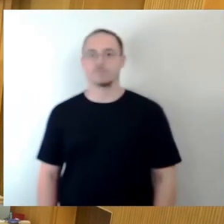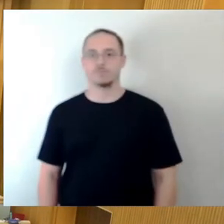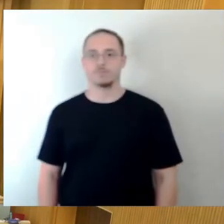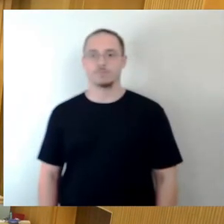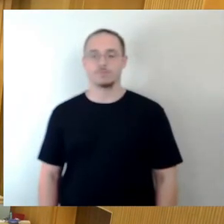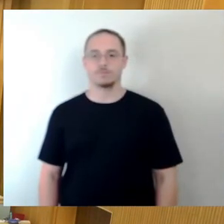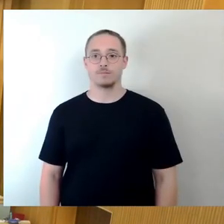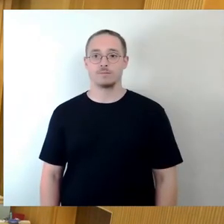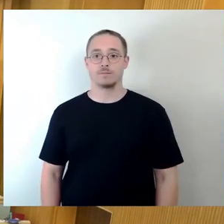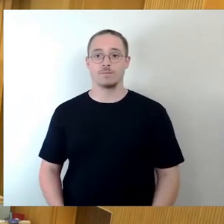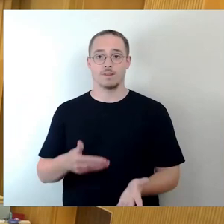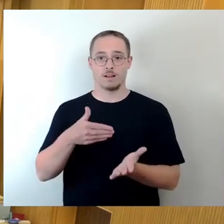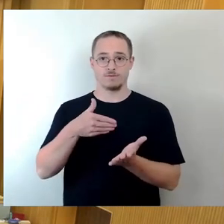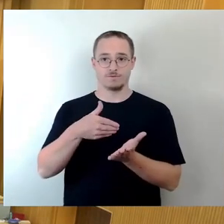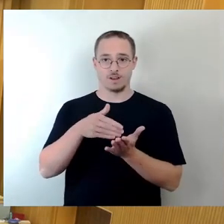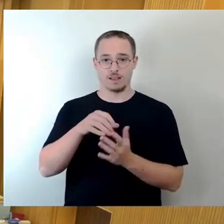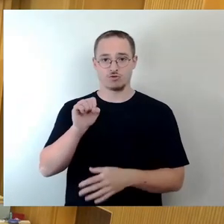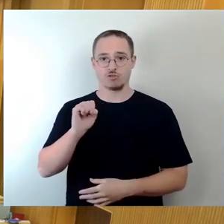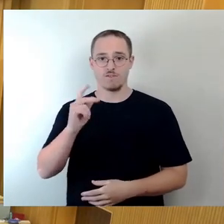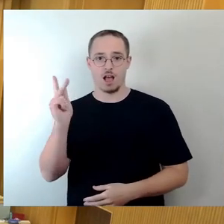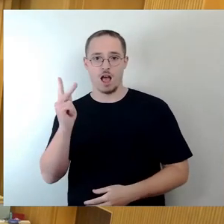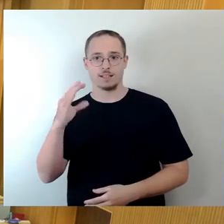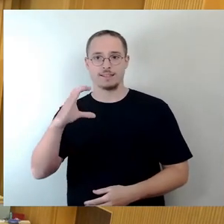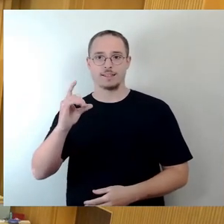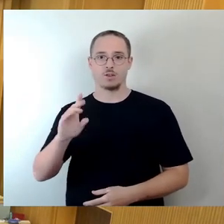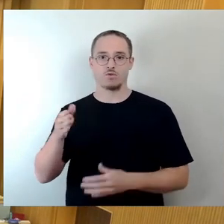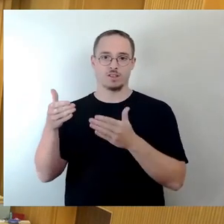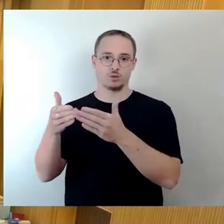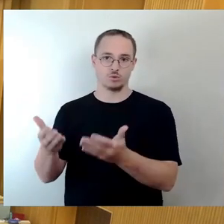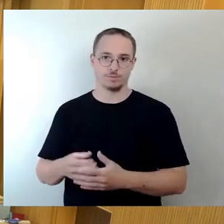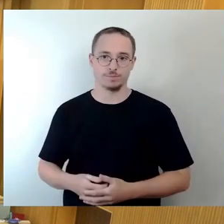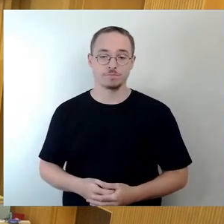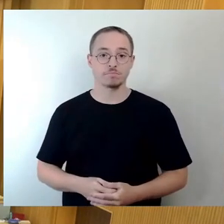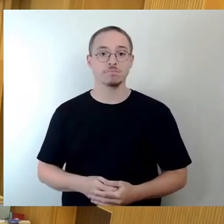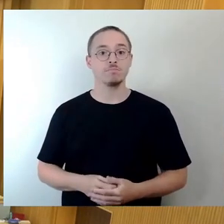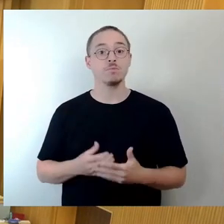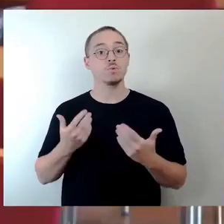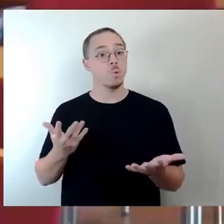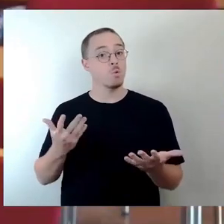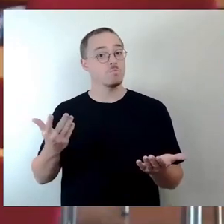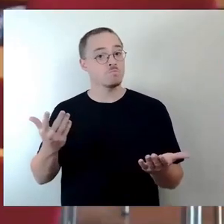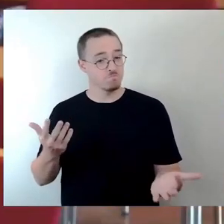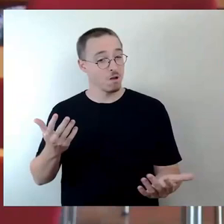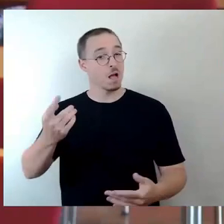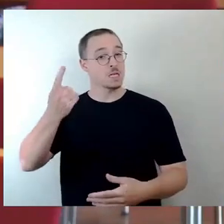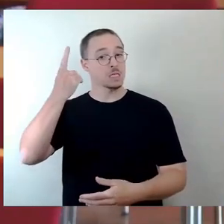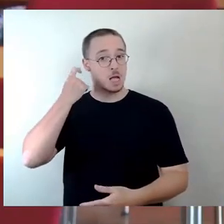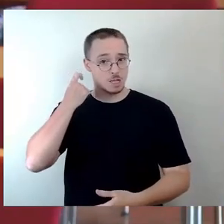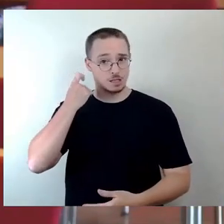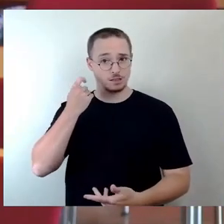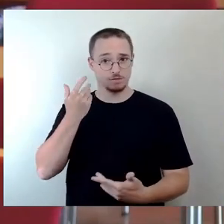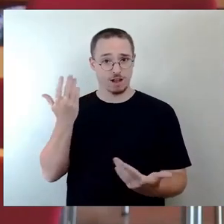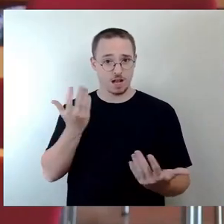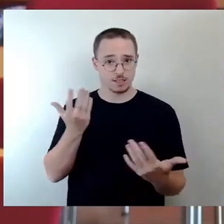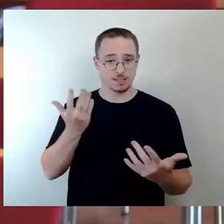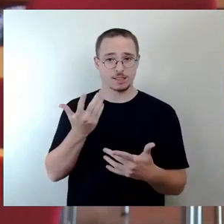Sehr geehrter Herr St. Bürgermeister, meine sehr geehrten Damen und Herren, gestern haben ja die Rammstein-Konzerte in Dresden in der Rinde begonnen. Das